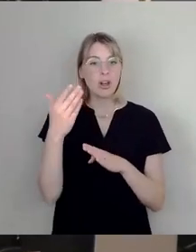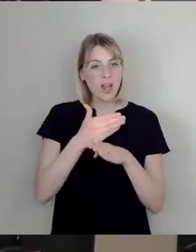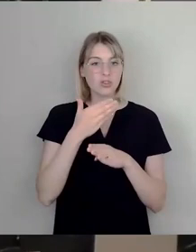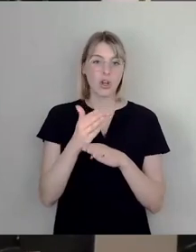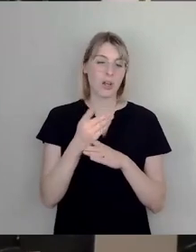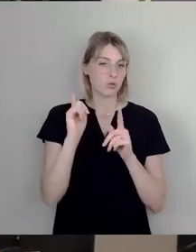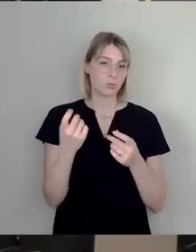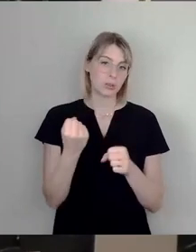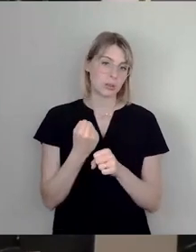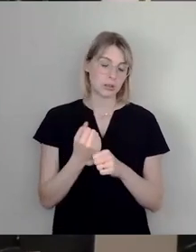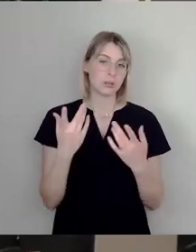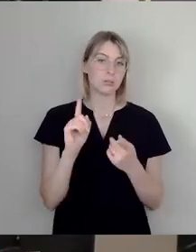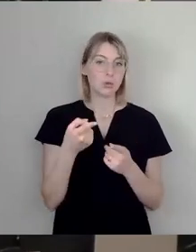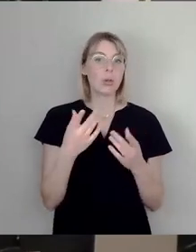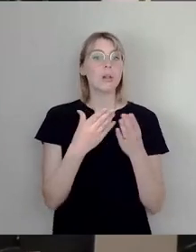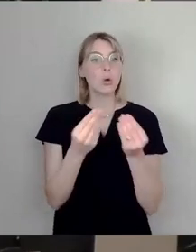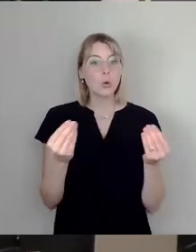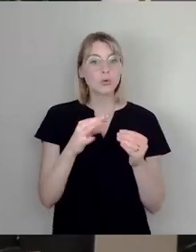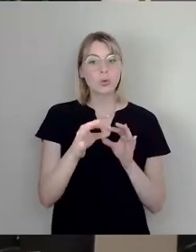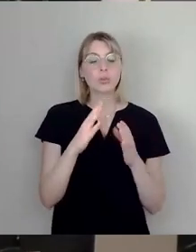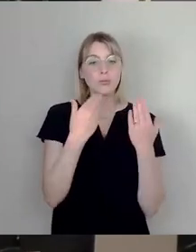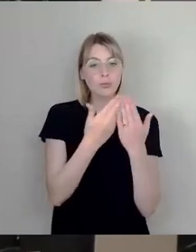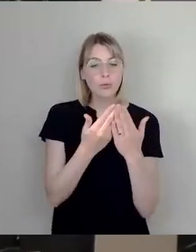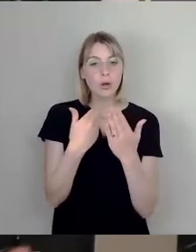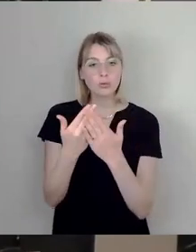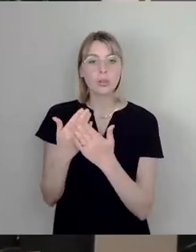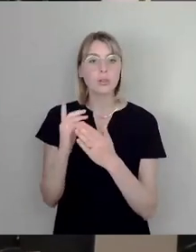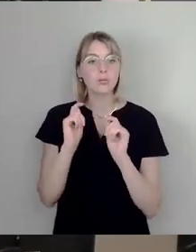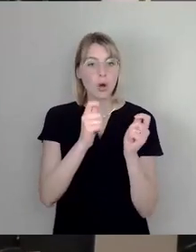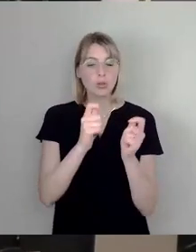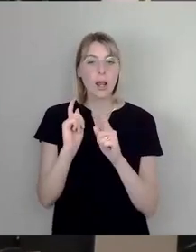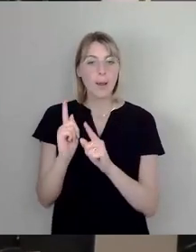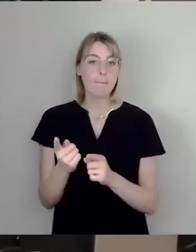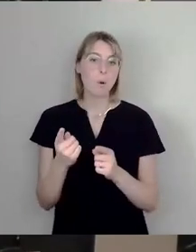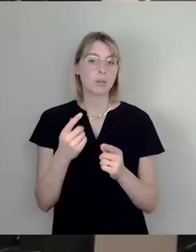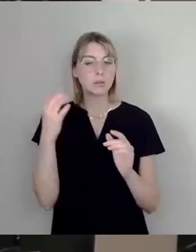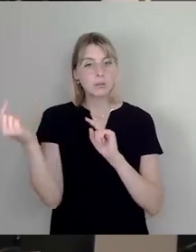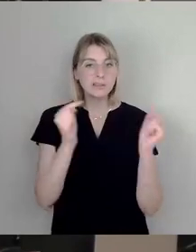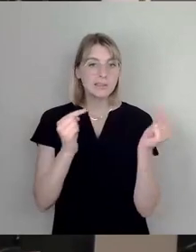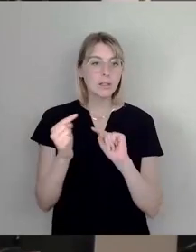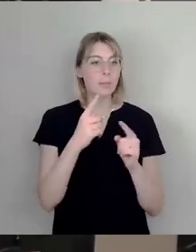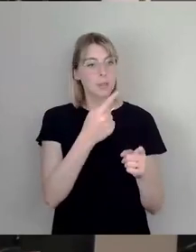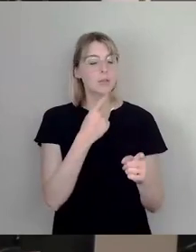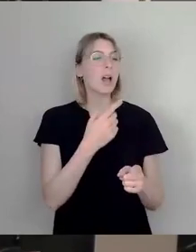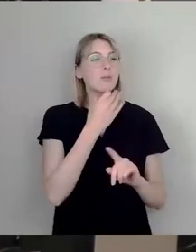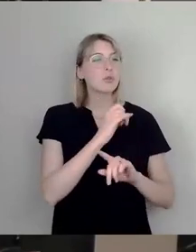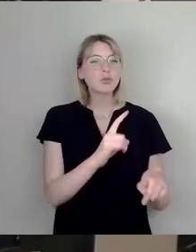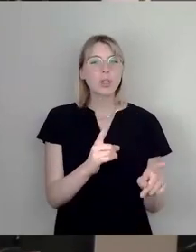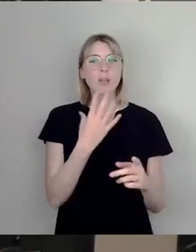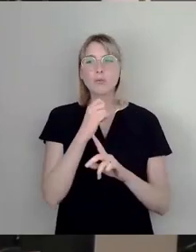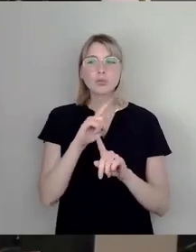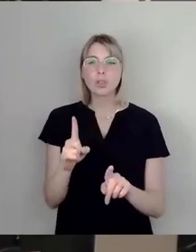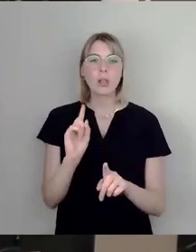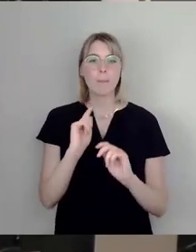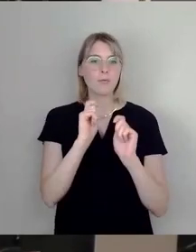und hier muss über Lösungsvorschläge diskutiert werden. Sich einfach nur hinzustellen und zu sagen, das wollen wir nicht und das wollen wir nicht und einen Vorschlag haben wir aber auch nicht, das ist hier einfach zu wenig.